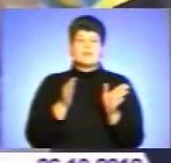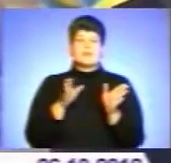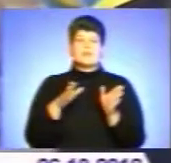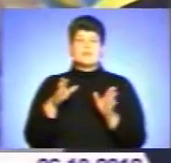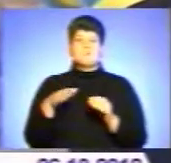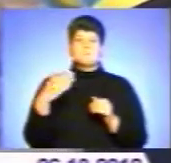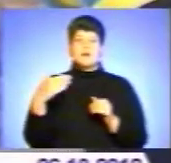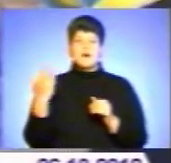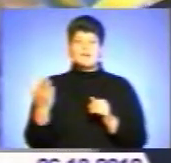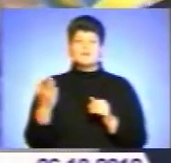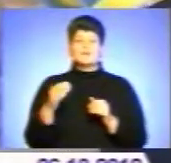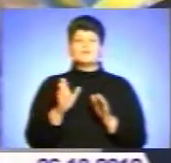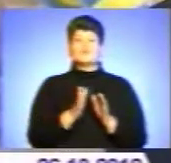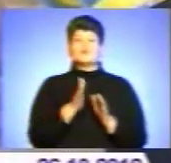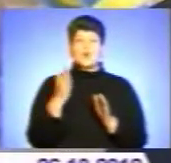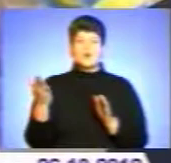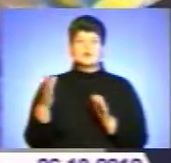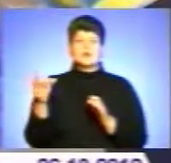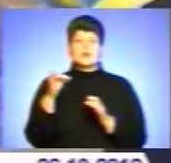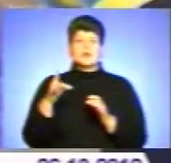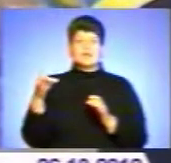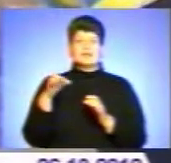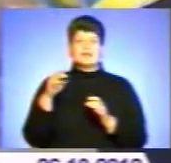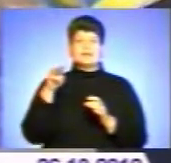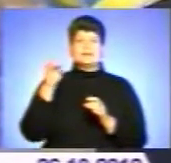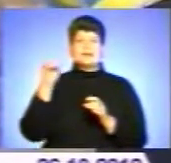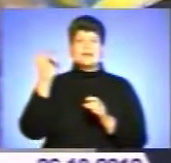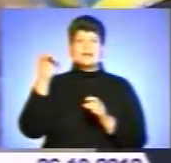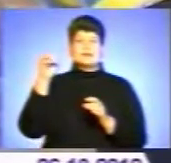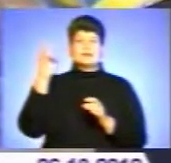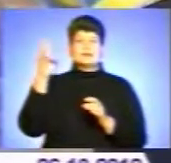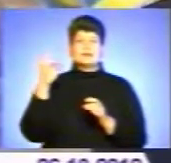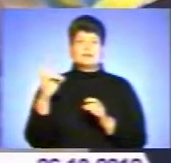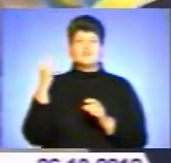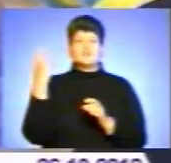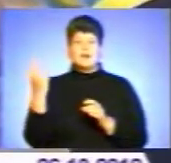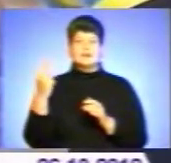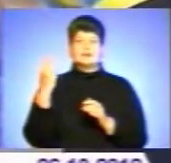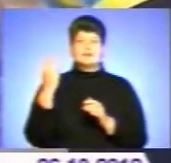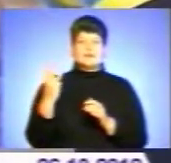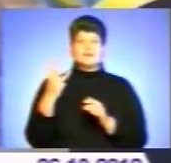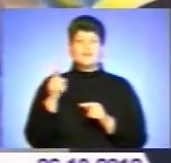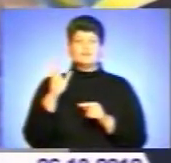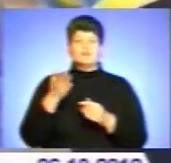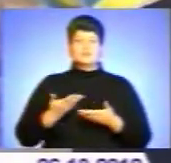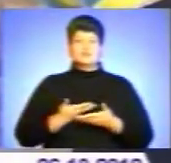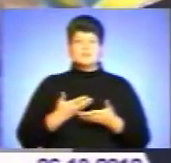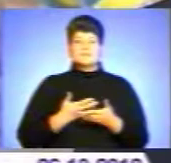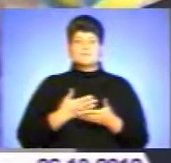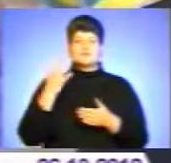в сторону района, микрорайона теренки-2 и теренки-3. Там будет жить 45 тысяч